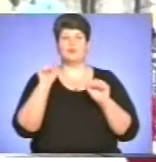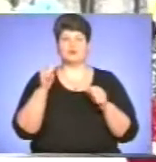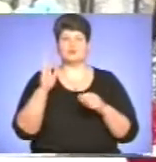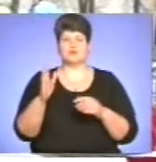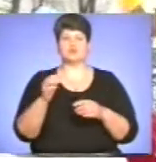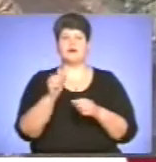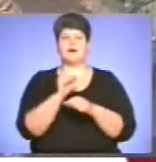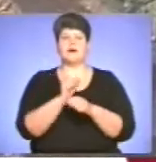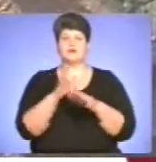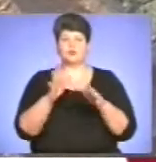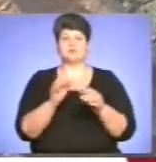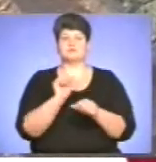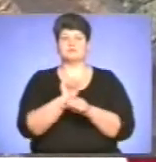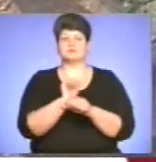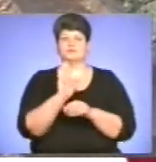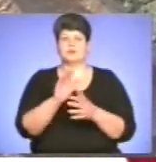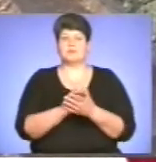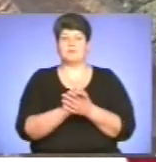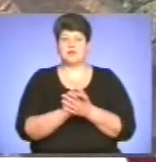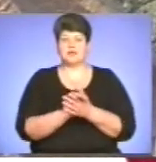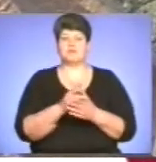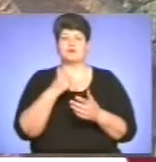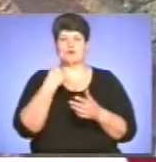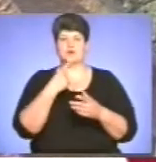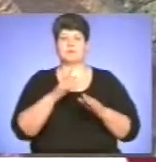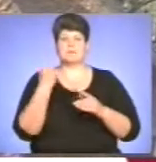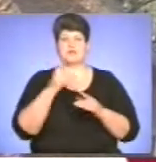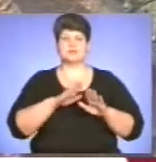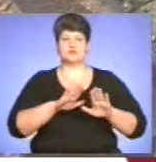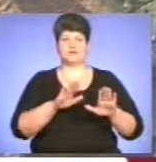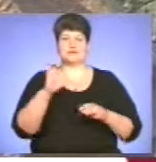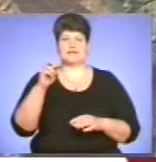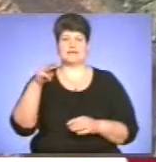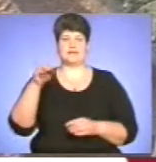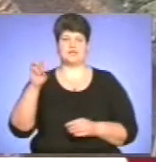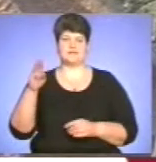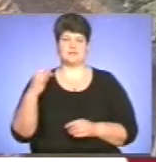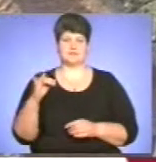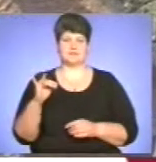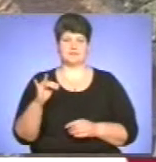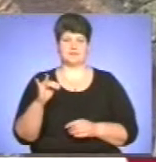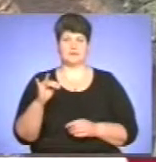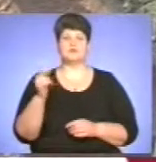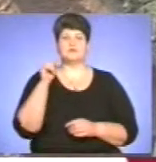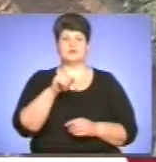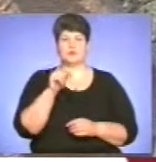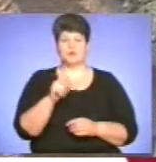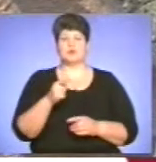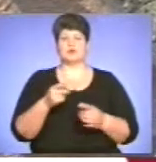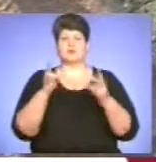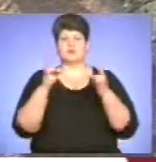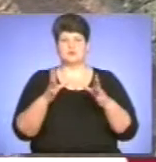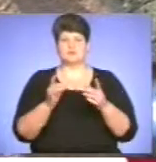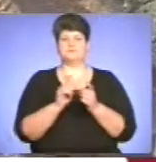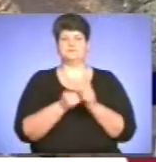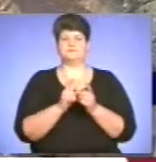перестає бути мирним, зазначив перший заступник голови облради Сергій Тарашевський. Саме з такою катастрофою боролися